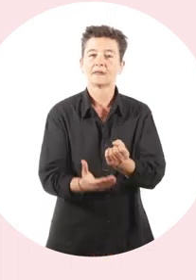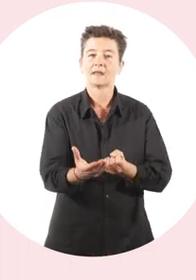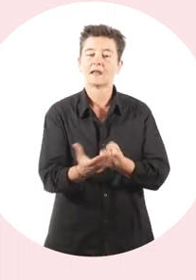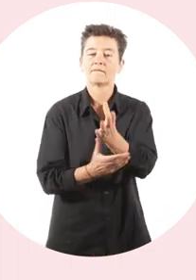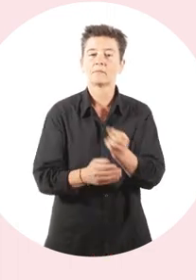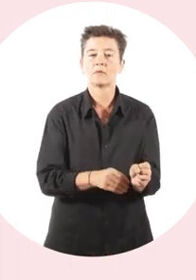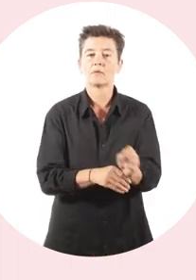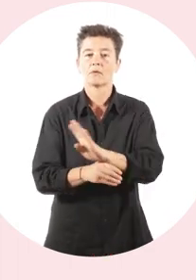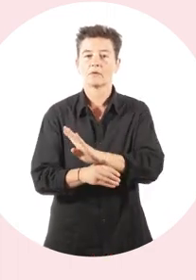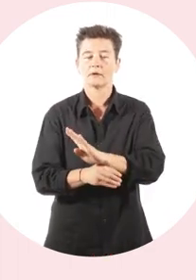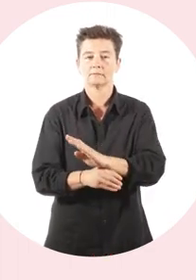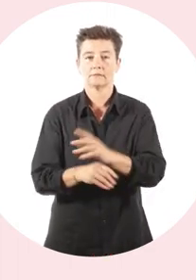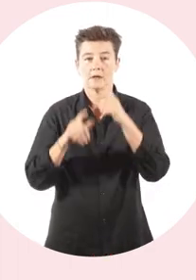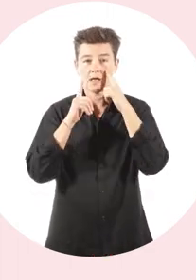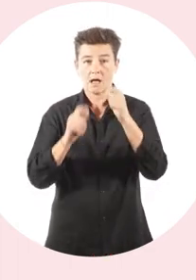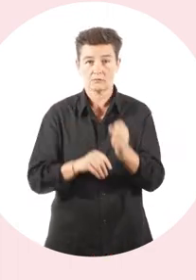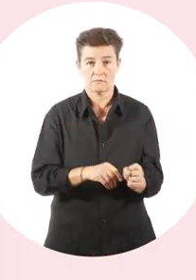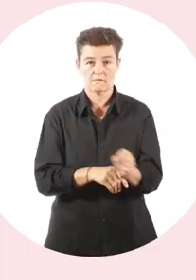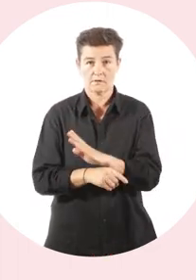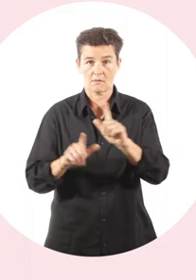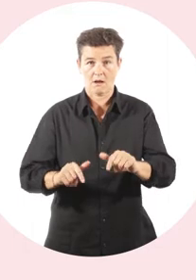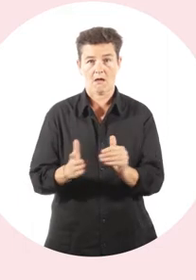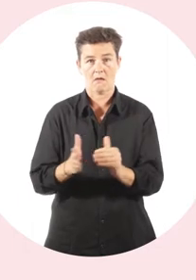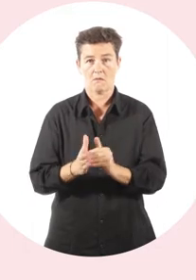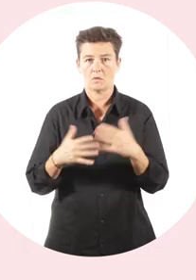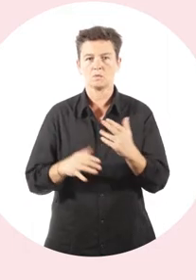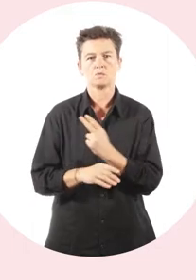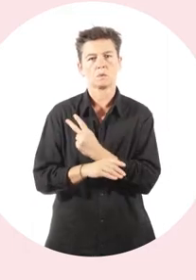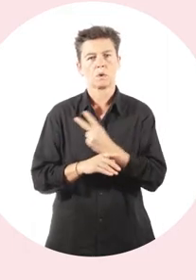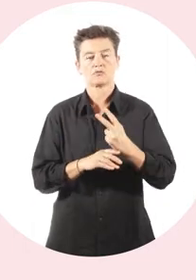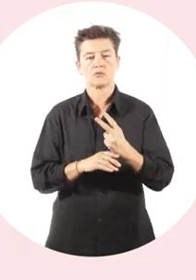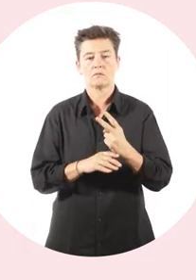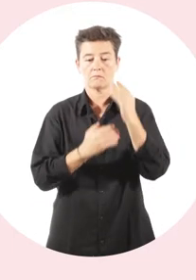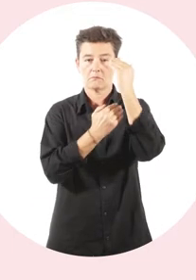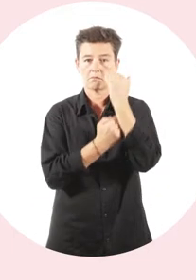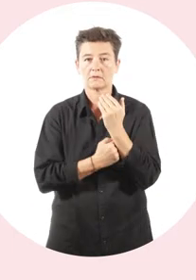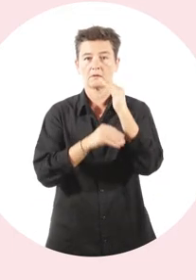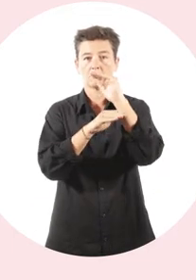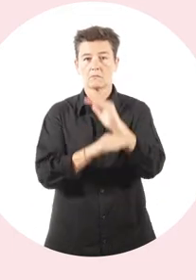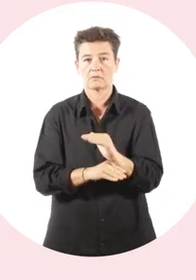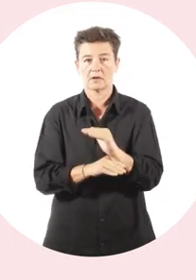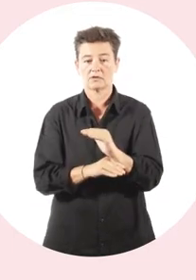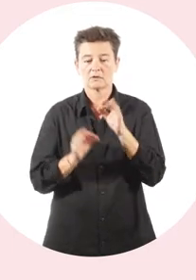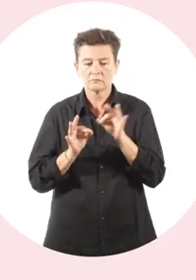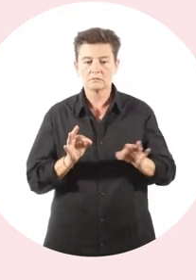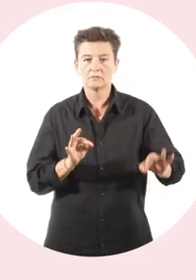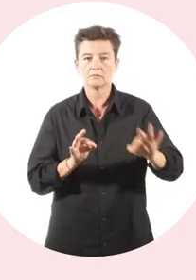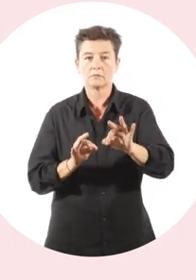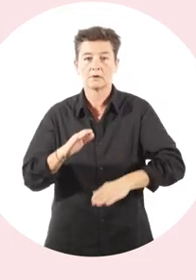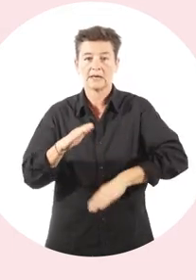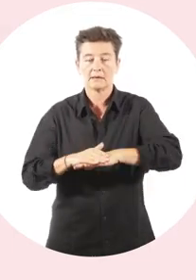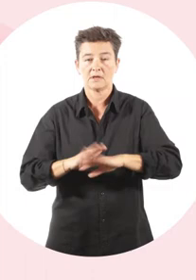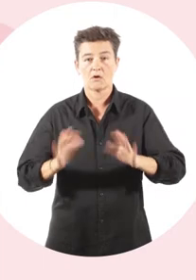Information coronavirus. Le virus est toujours là et il est dangereux. Pour nous protéger les uns les autres et limiter les